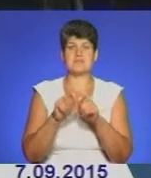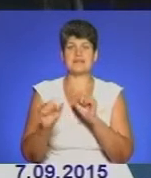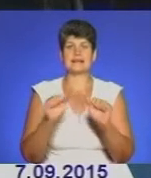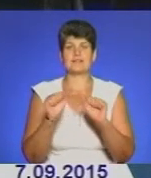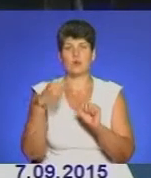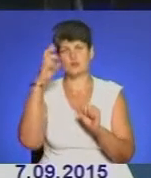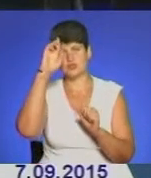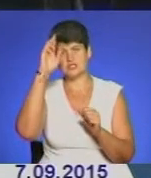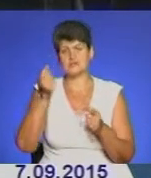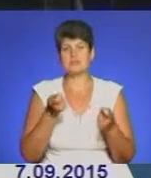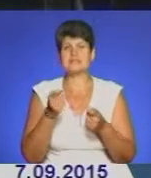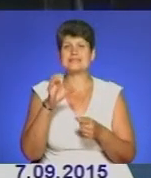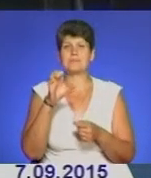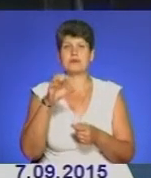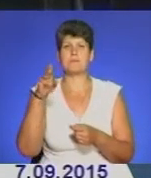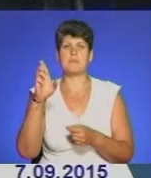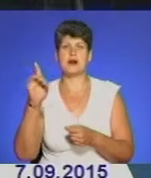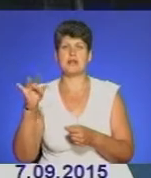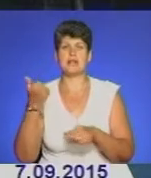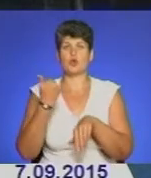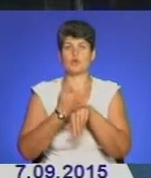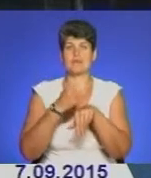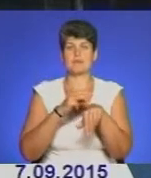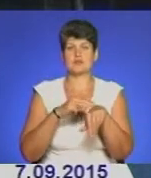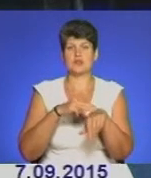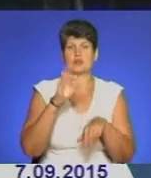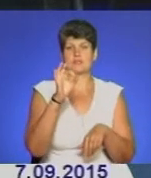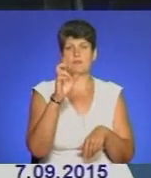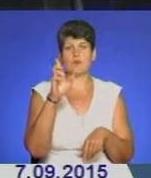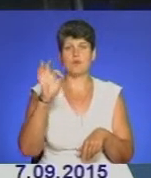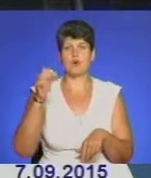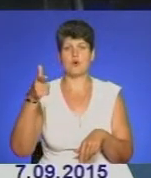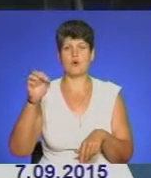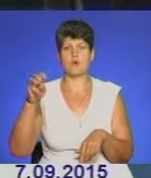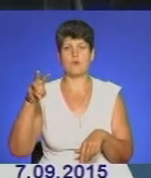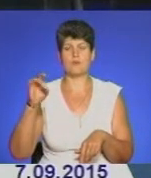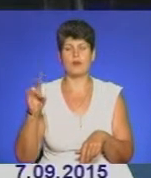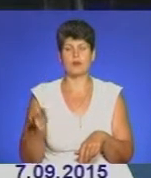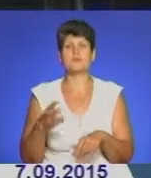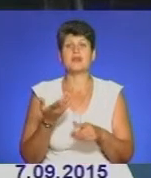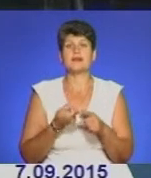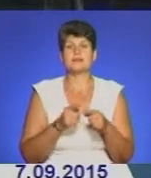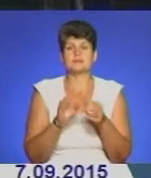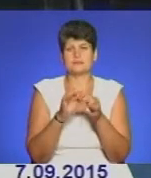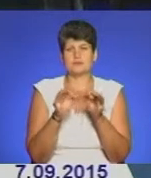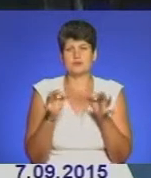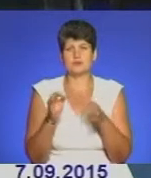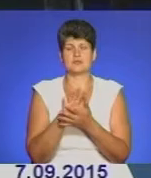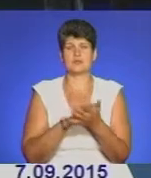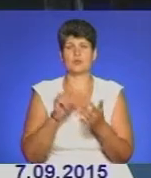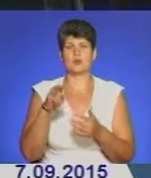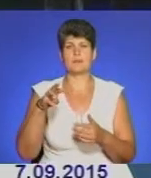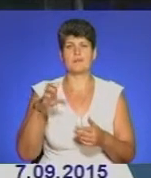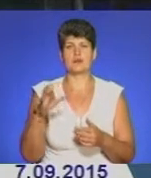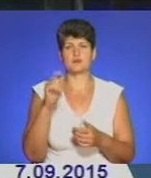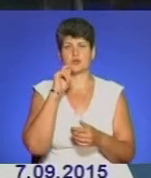облдержадміністрації Степан Барна та головний міліціонер краю Олександр Богомол. Подробиці у сюжеті сектори зв'язків з громадськістю УМВС України в